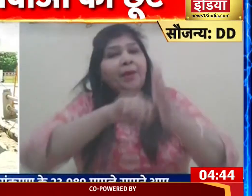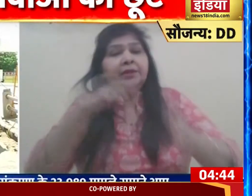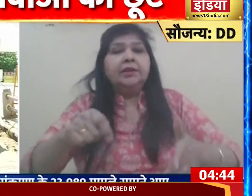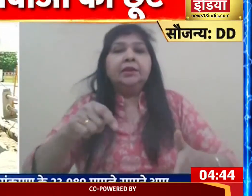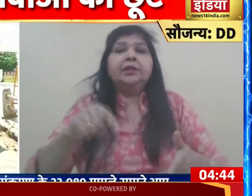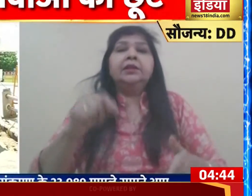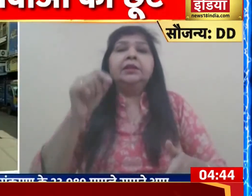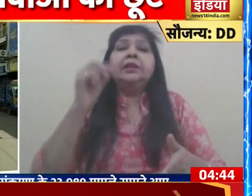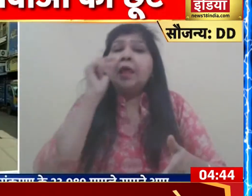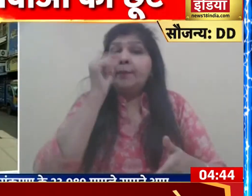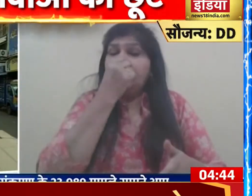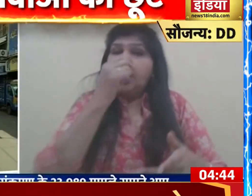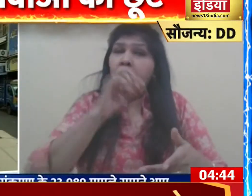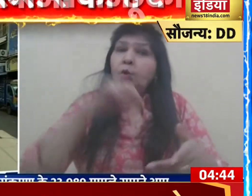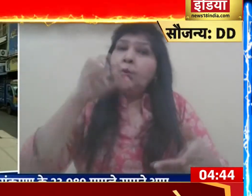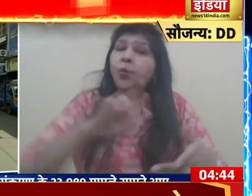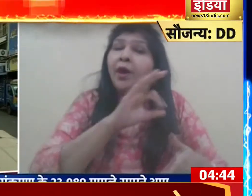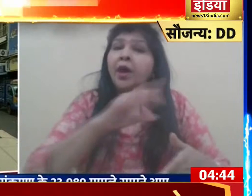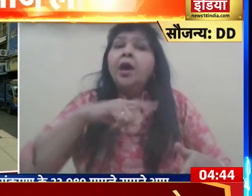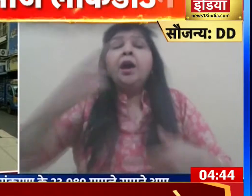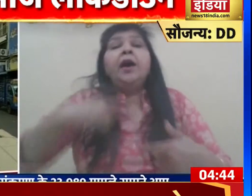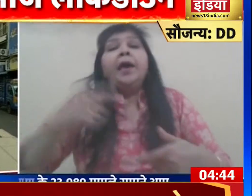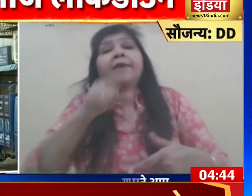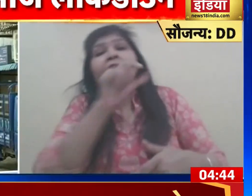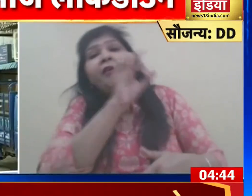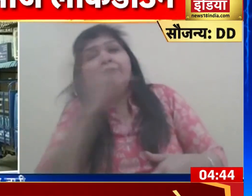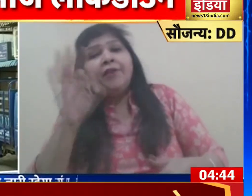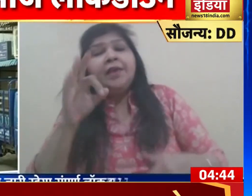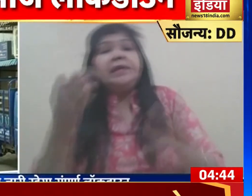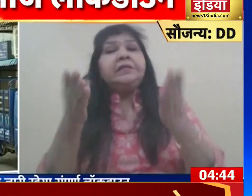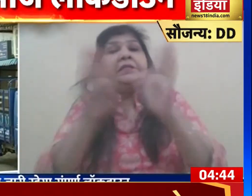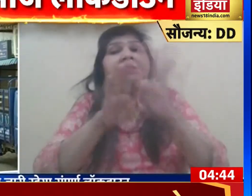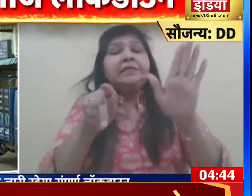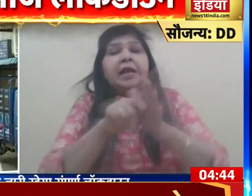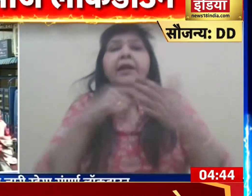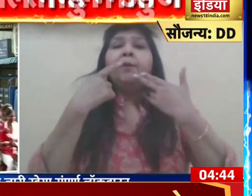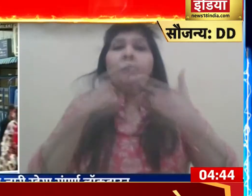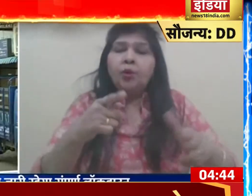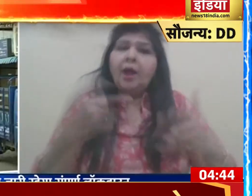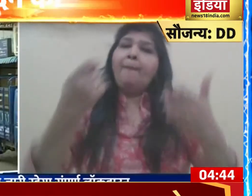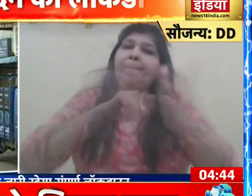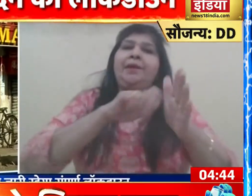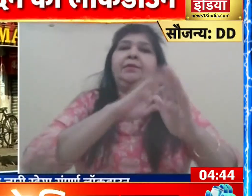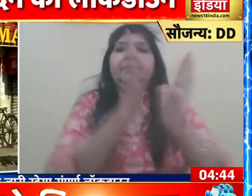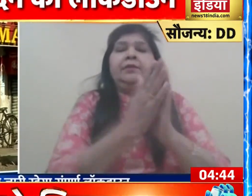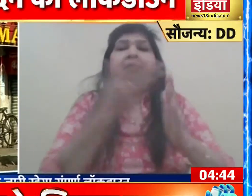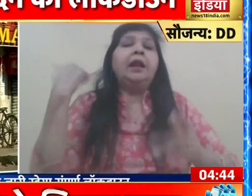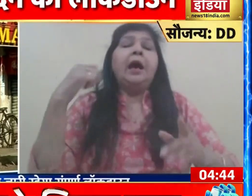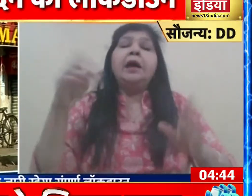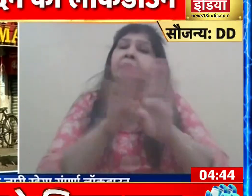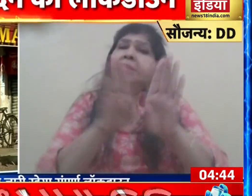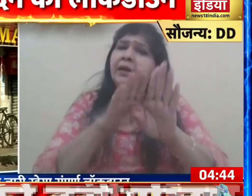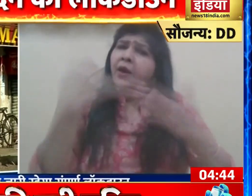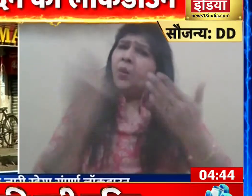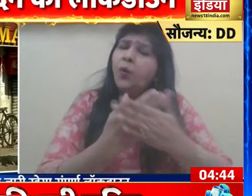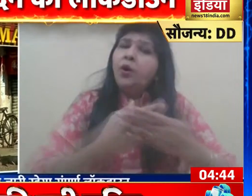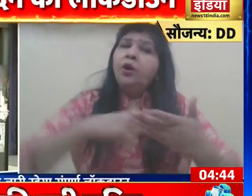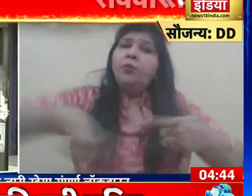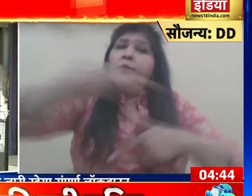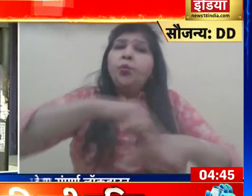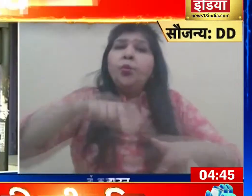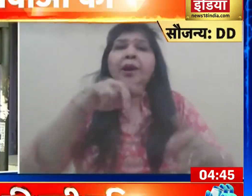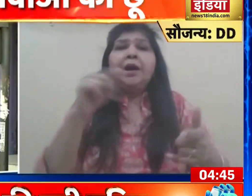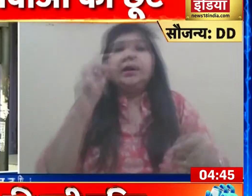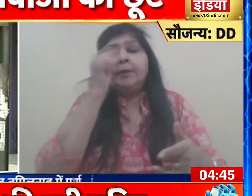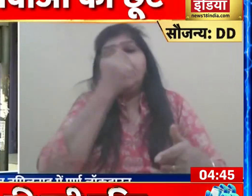सरकार ने हफते में एक दिन रविवार को संपूर्ण लॉकडाउन लगाने की घोशना की है पिछले रविवार को भी राज में पूर्ण लॉकडाउन लगा हुआ